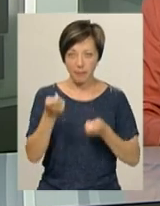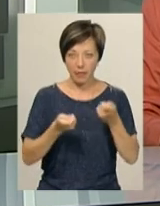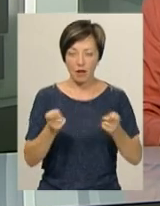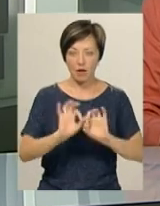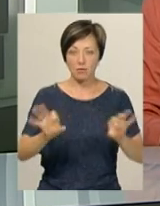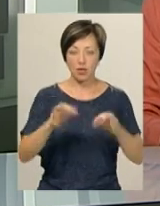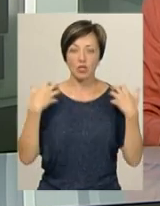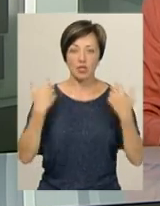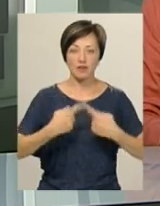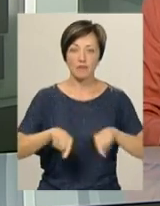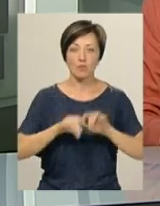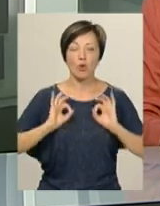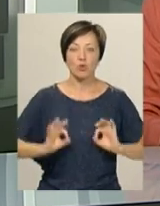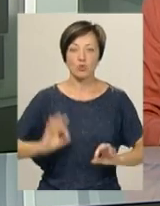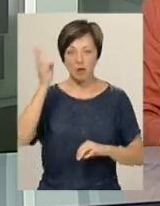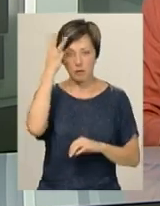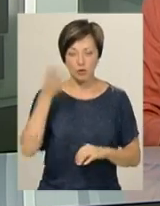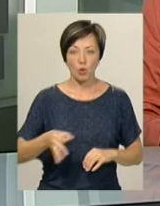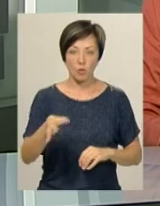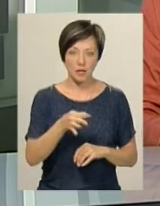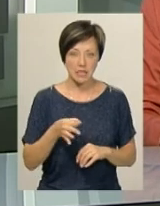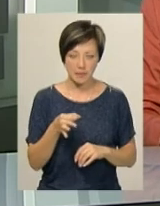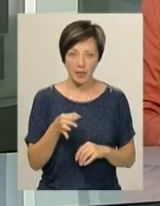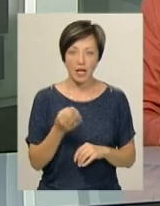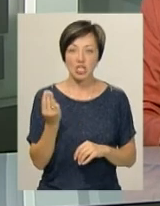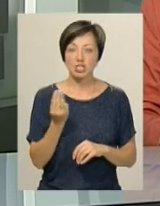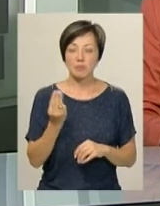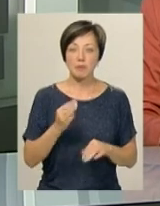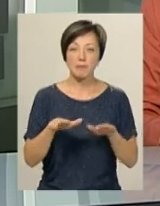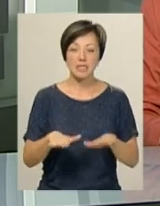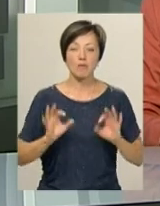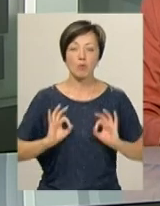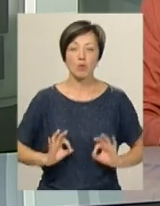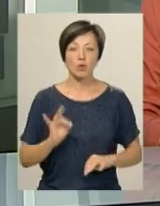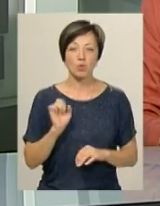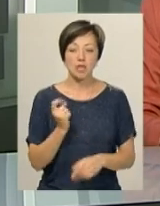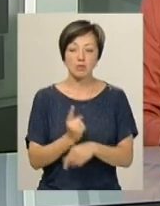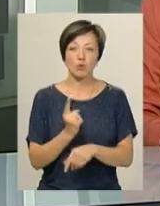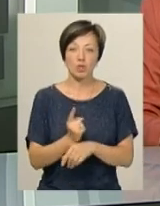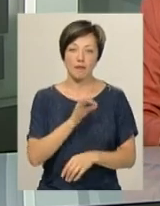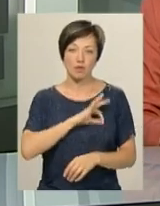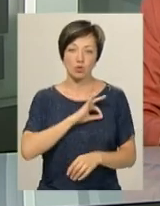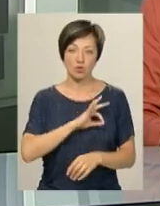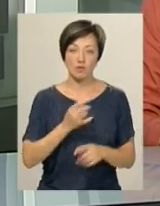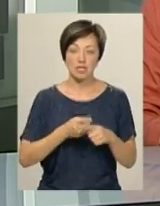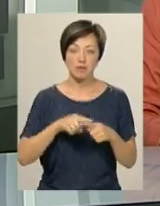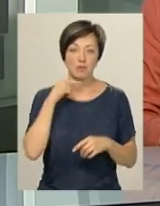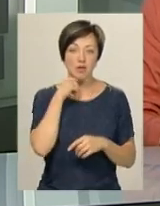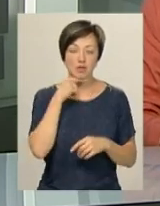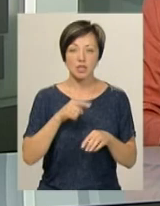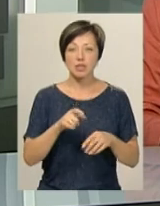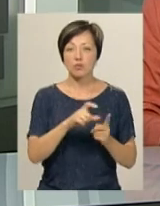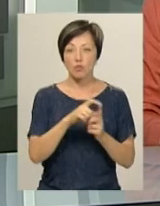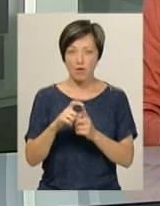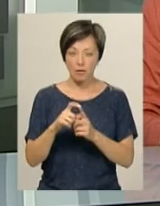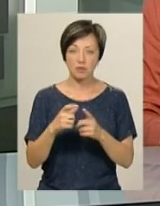відділу прокуратури Хмельницької області Олександр Щербатюк. Шепетівська місцева прокуратура заборонила використовувати це м'ясо. За словами